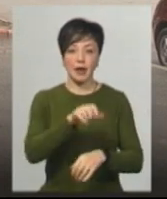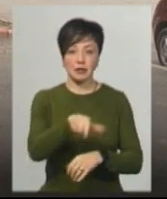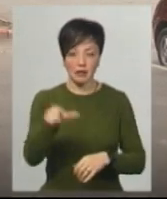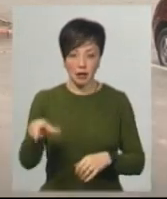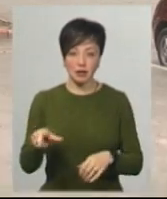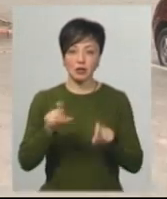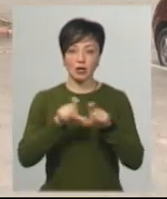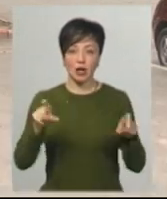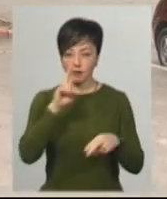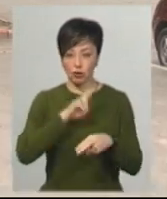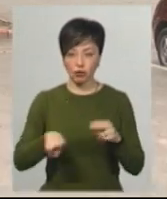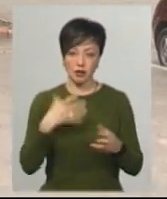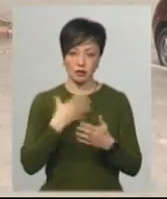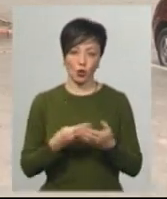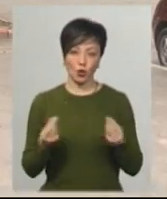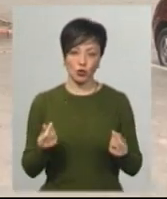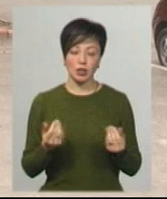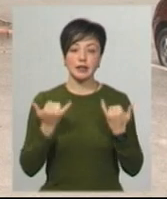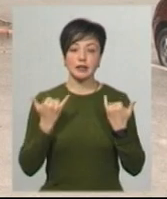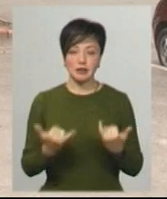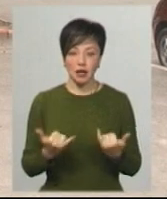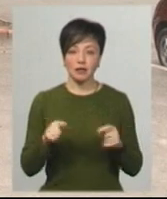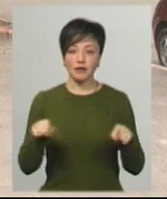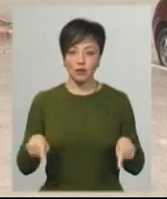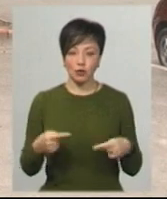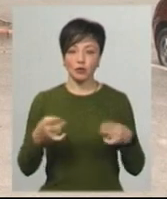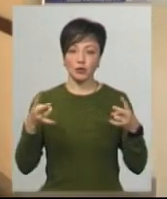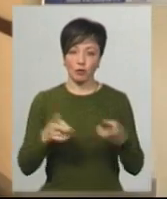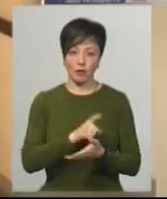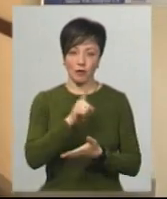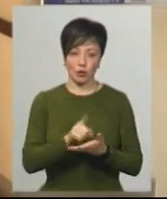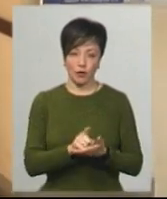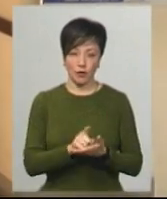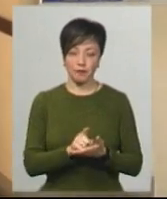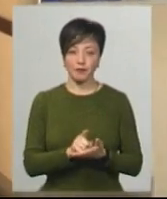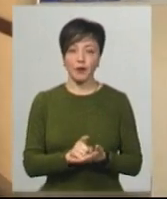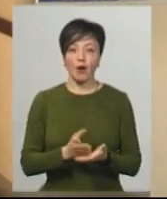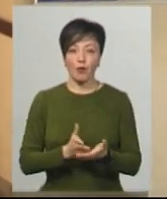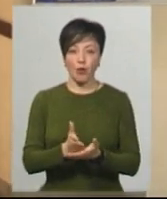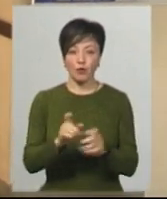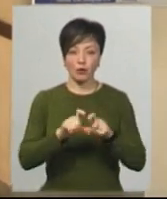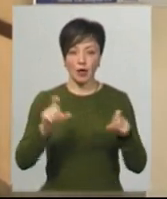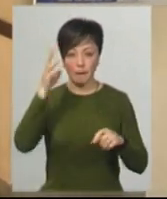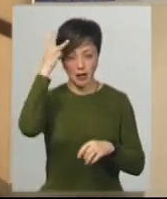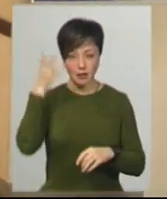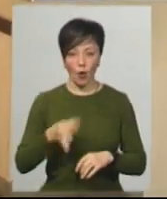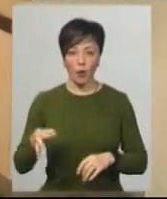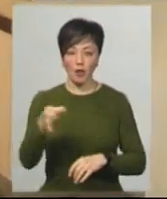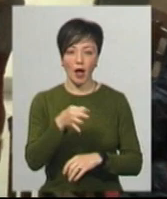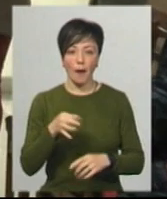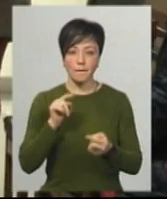час заклади втрачали свої кошти, тобто зараз відновлення це потрібно обов'язково. У профільній установі Хмельницькому обласному